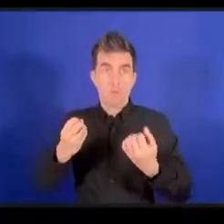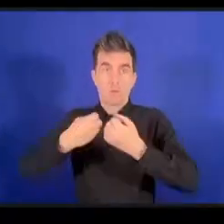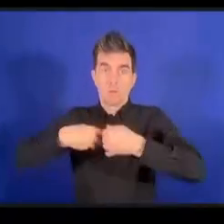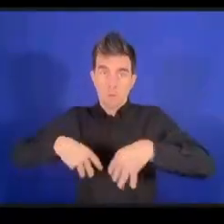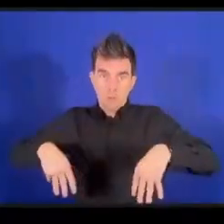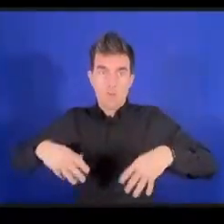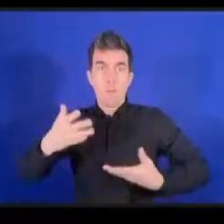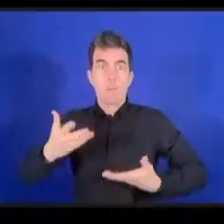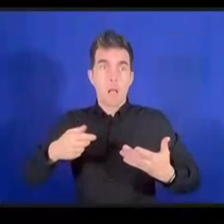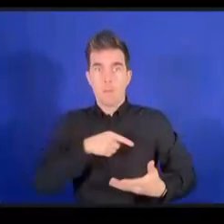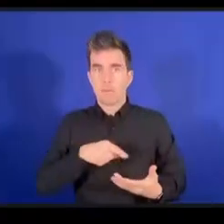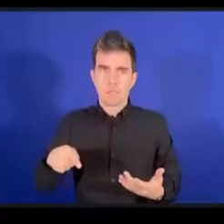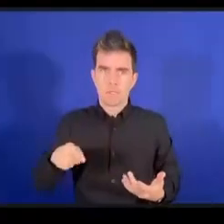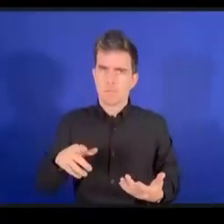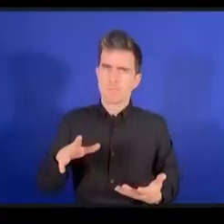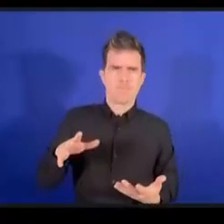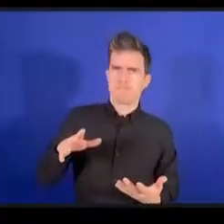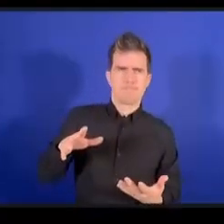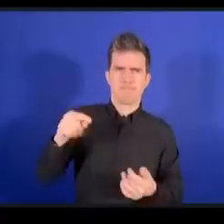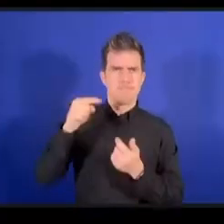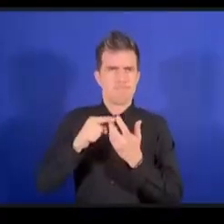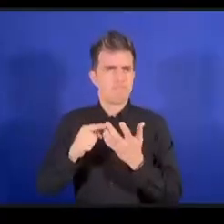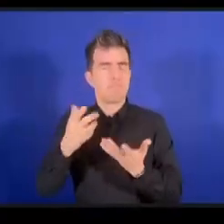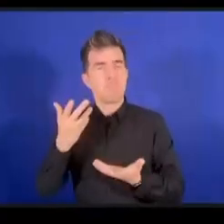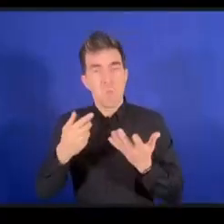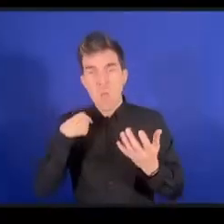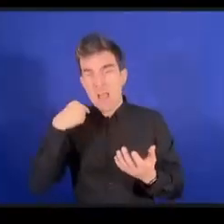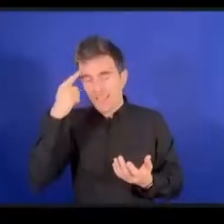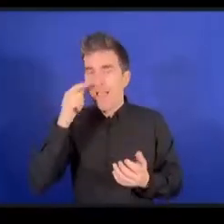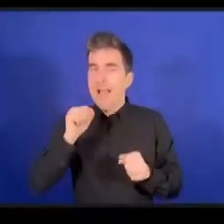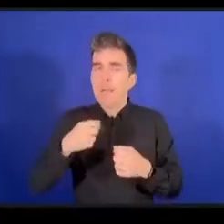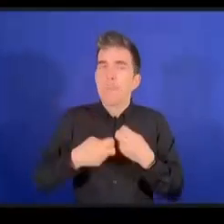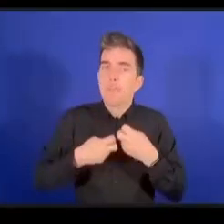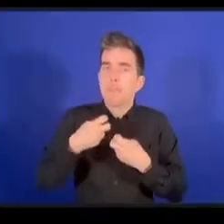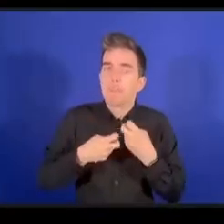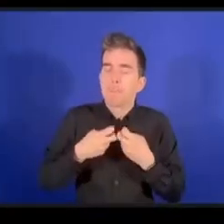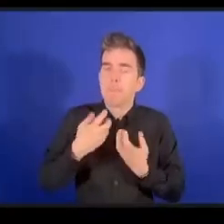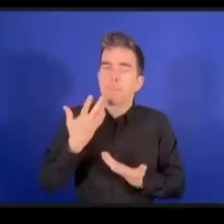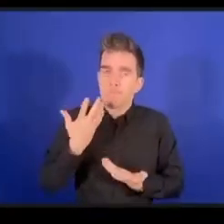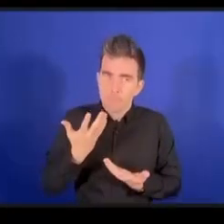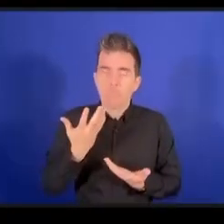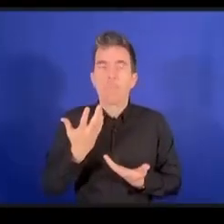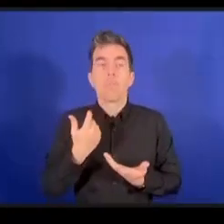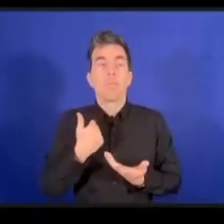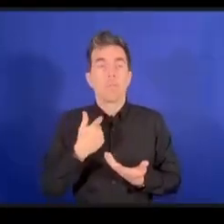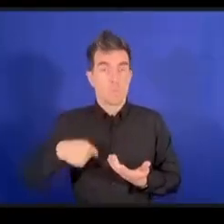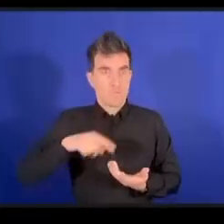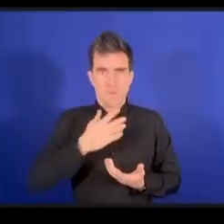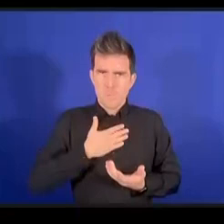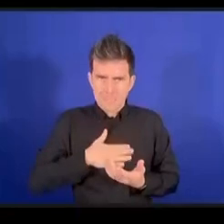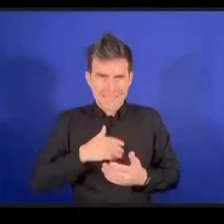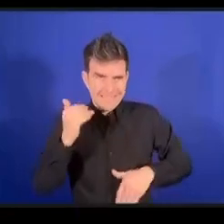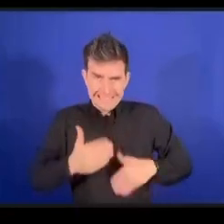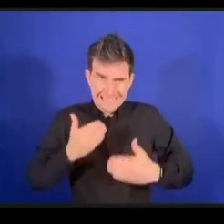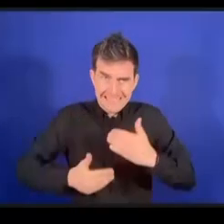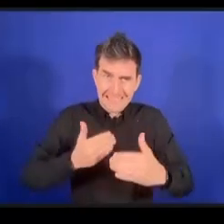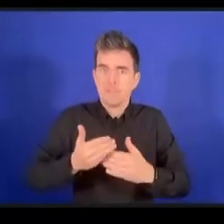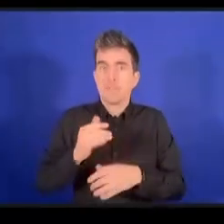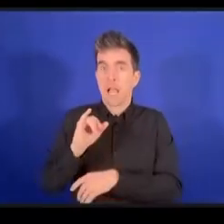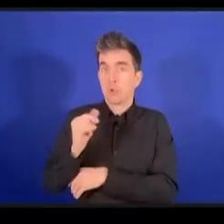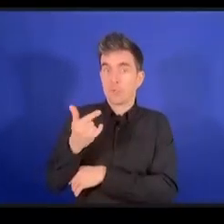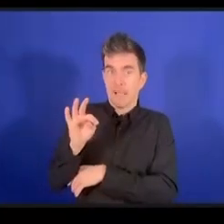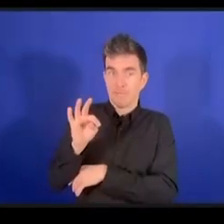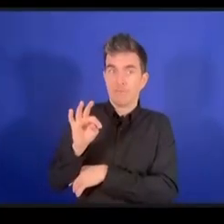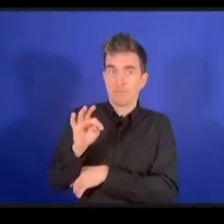نحن سنتابع العمل كما فعلنا بالنسبة للمنتدى كان يقبل بنا ولكن أعتقد بأنه في نهاية